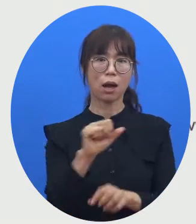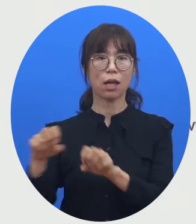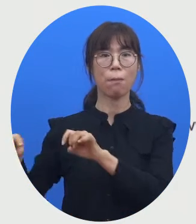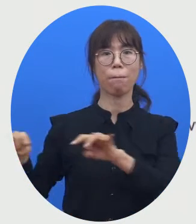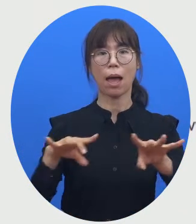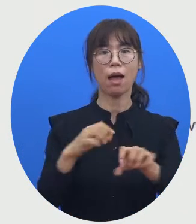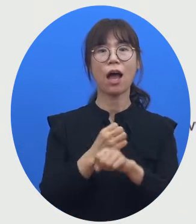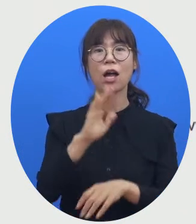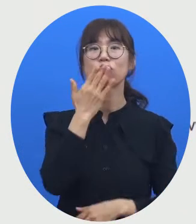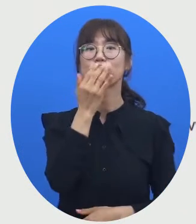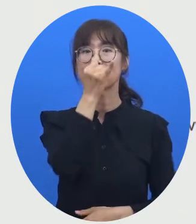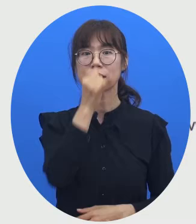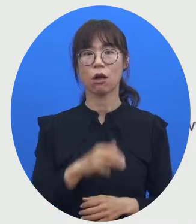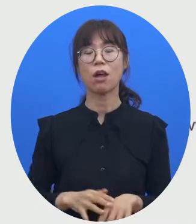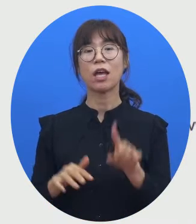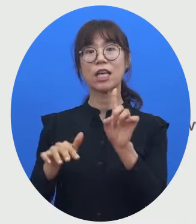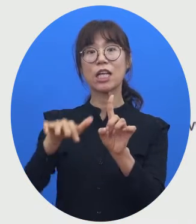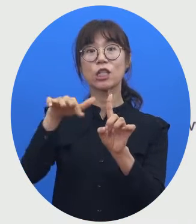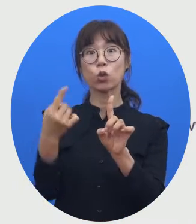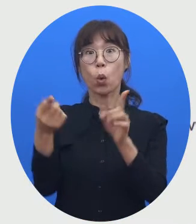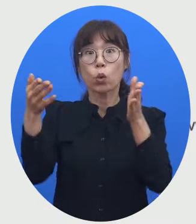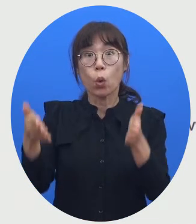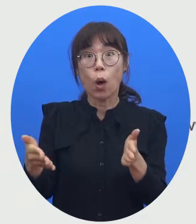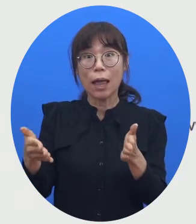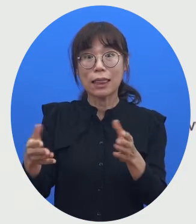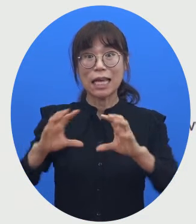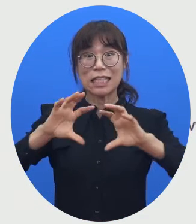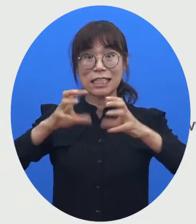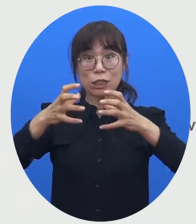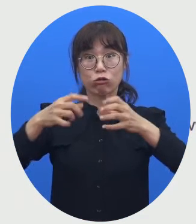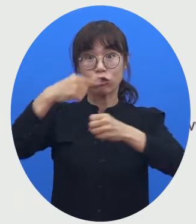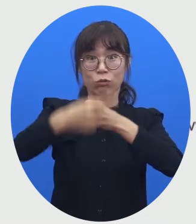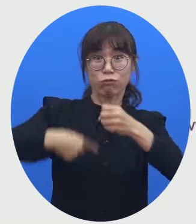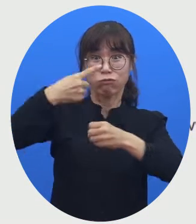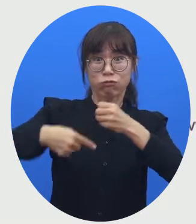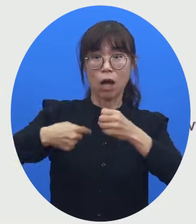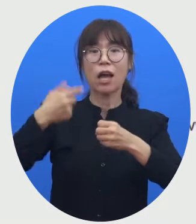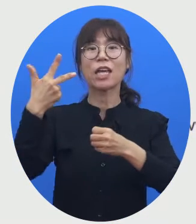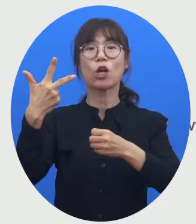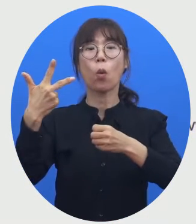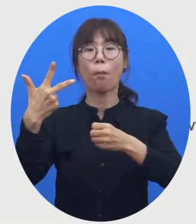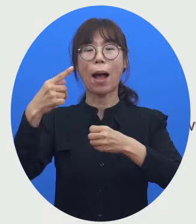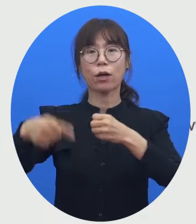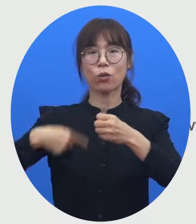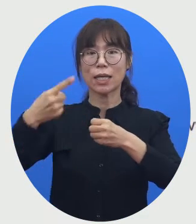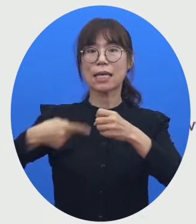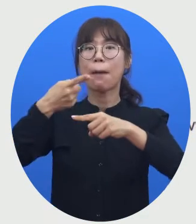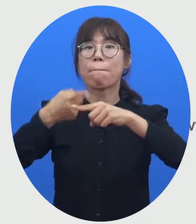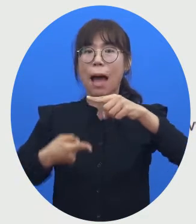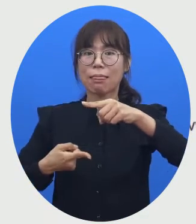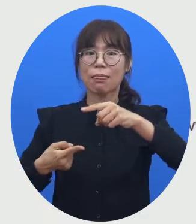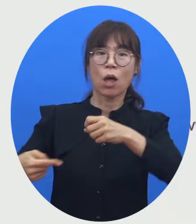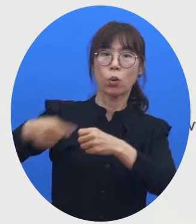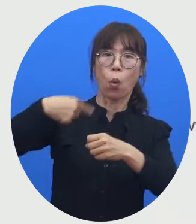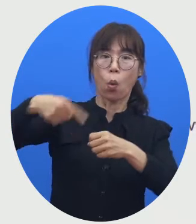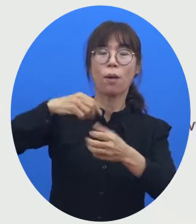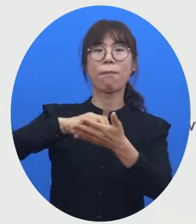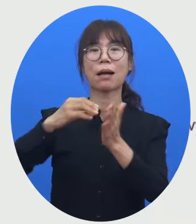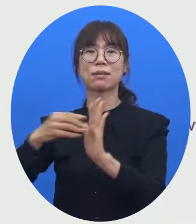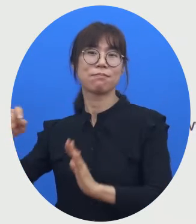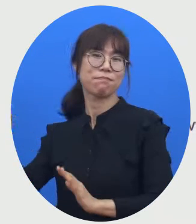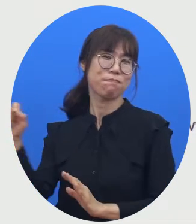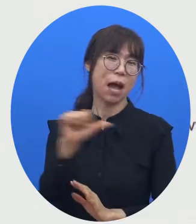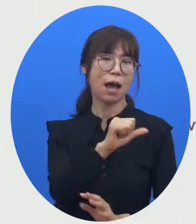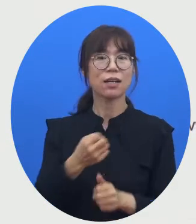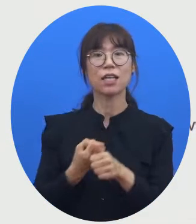얘기를 하면 1초에 지구를 7바퀴 반이나 도는 속도로 빠르게 전파된다는 것이고요. 이러한